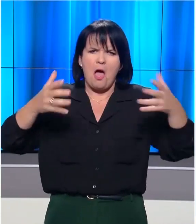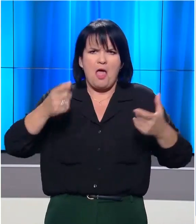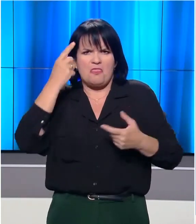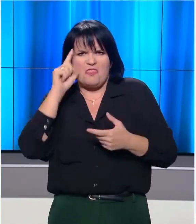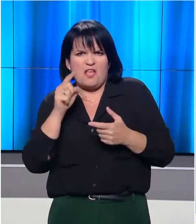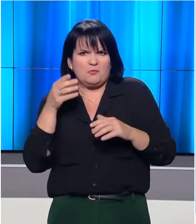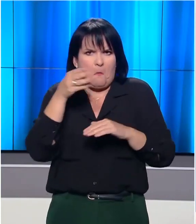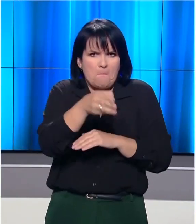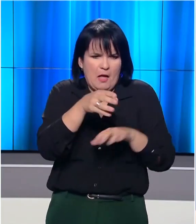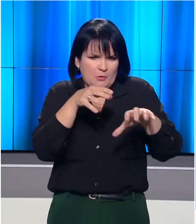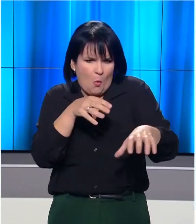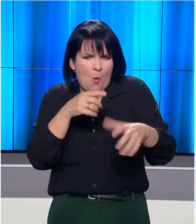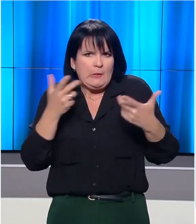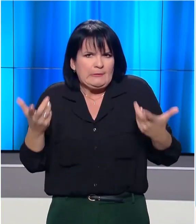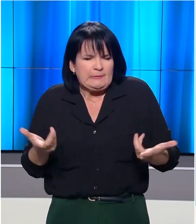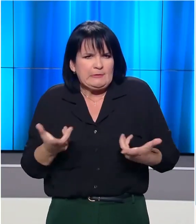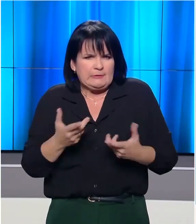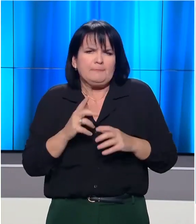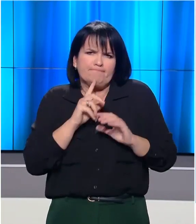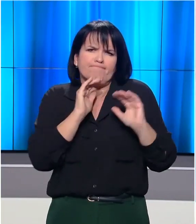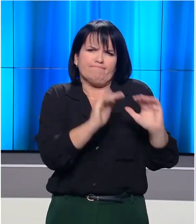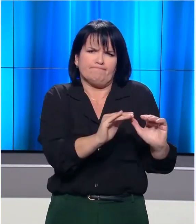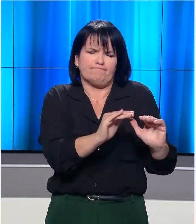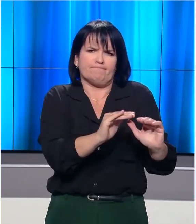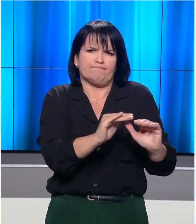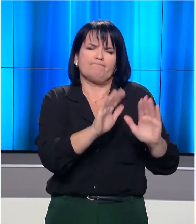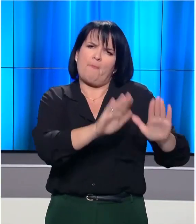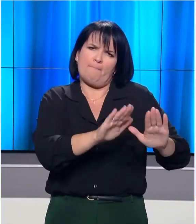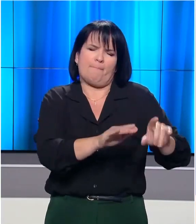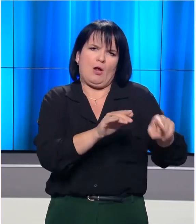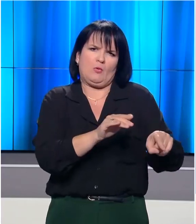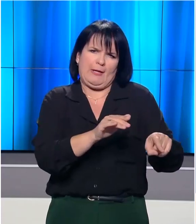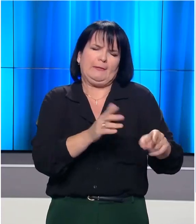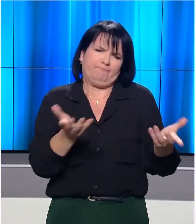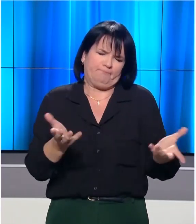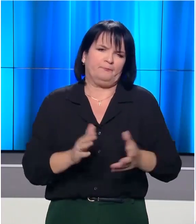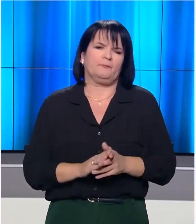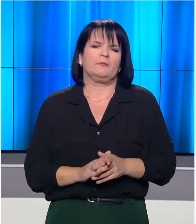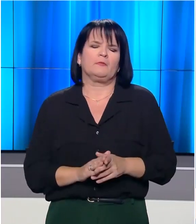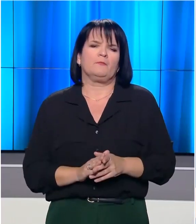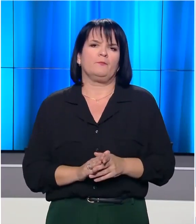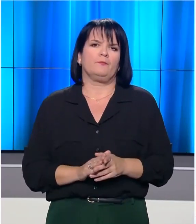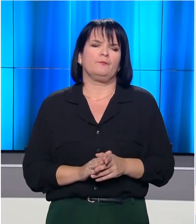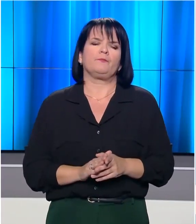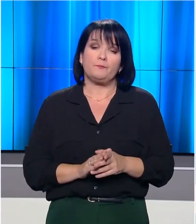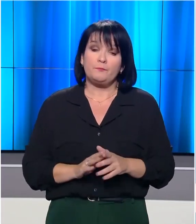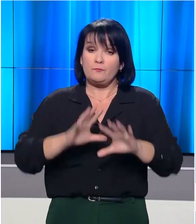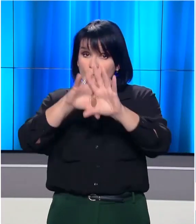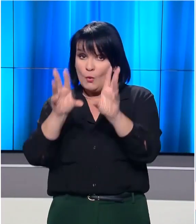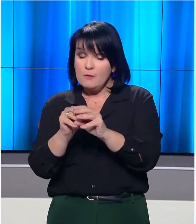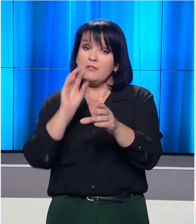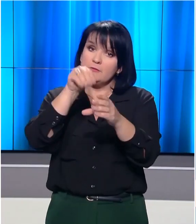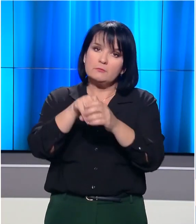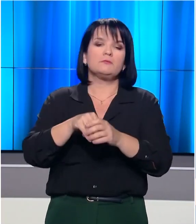ξέρω αν ήταν μέσα στο χώρο. Φαντάζομαι πως εκεί θα είχαν κάποια... θα μένανε ας πούμε σίγουρα. Στην επιχείρηση